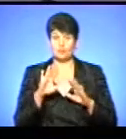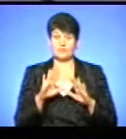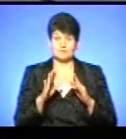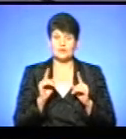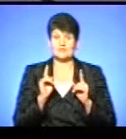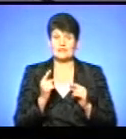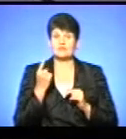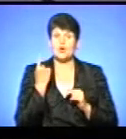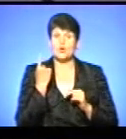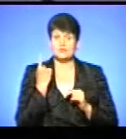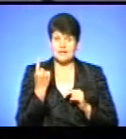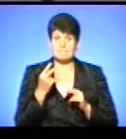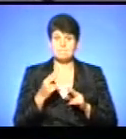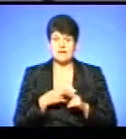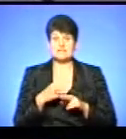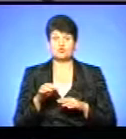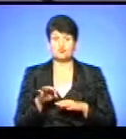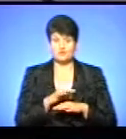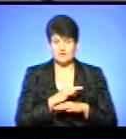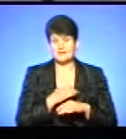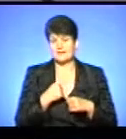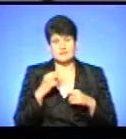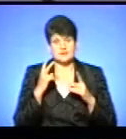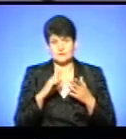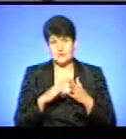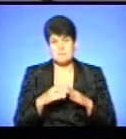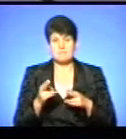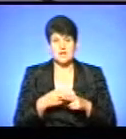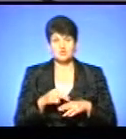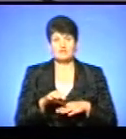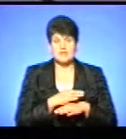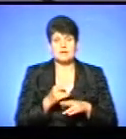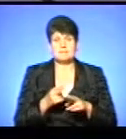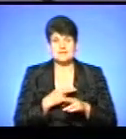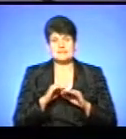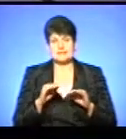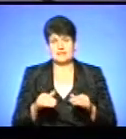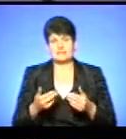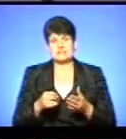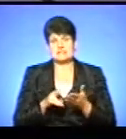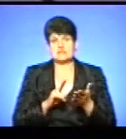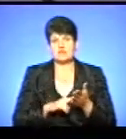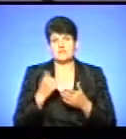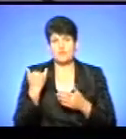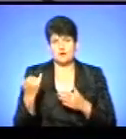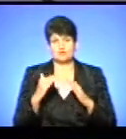тільки вона одна, без чоловіка, я не знаю ситуацію, без чоловіка, без дітей, вона зареєстрована у вашому житловому приміщенні.